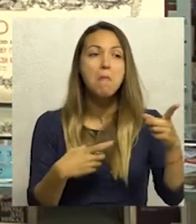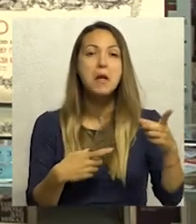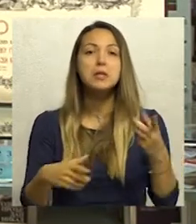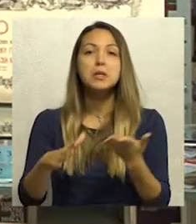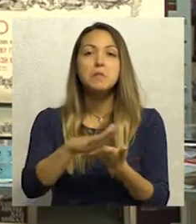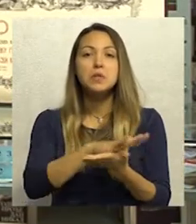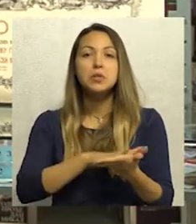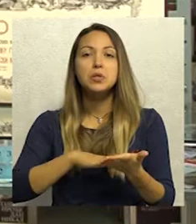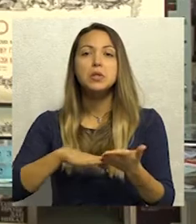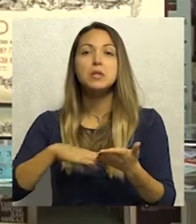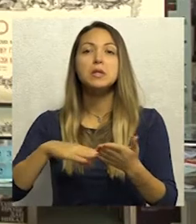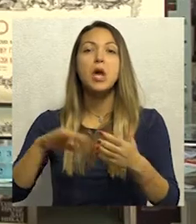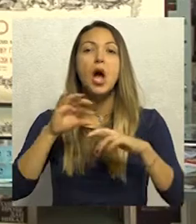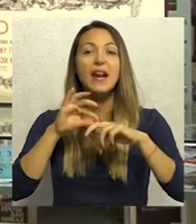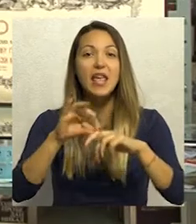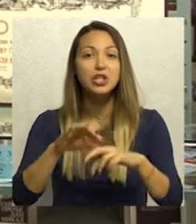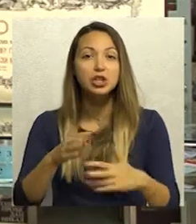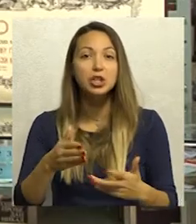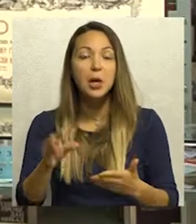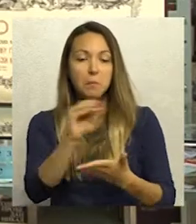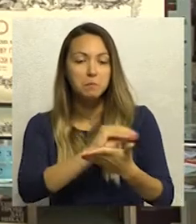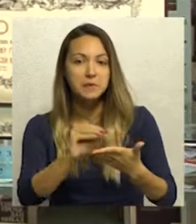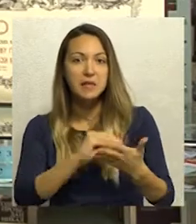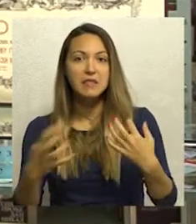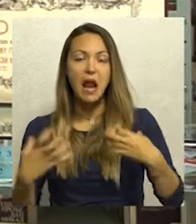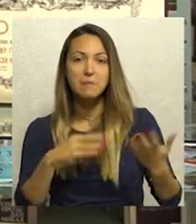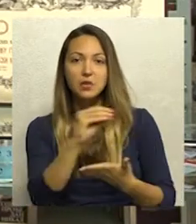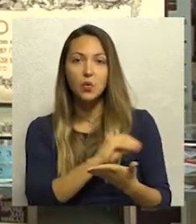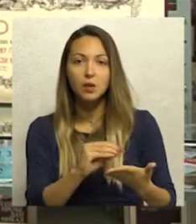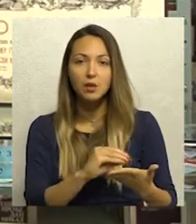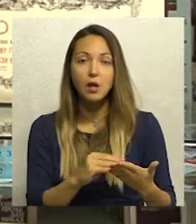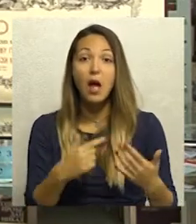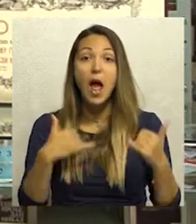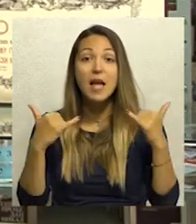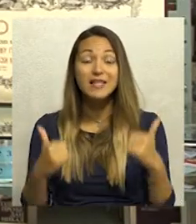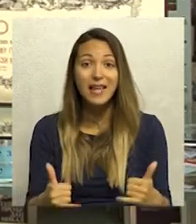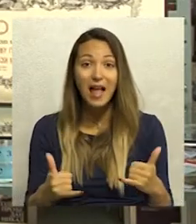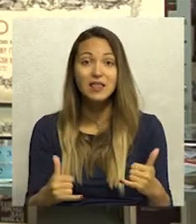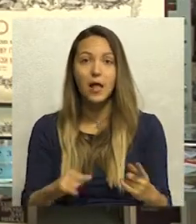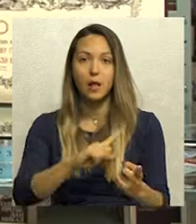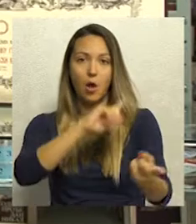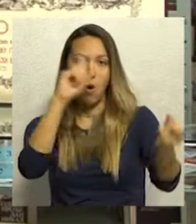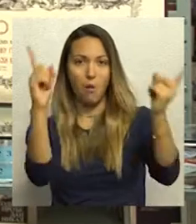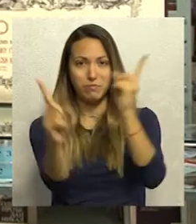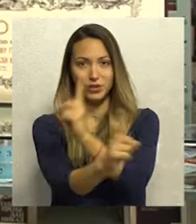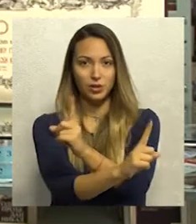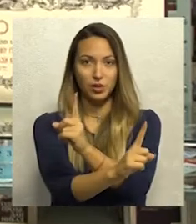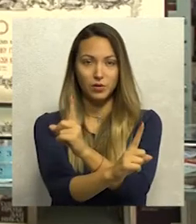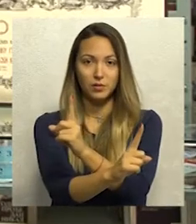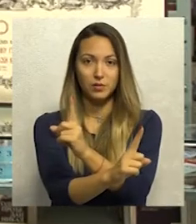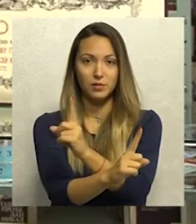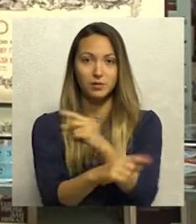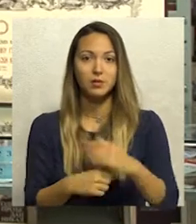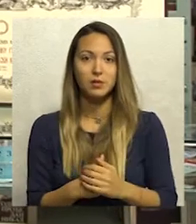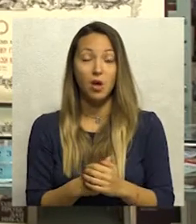je upisanje dramskog teksta, a mi sada taj proces obrćemo. Ustanovivši da ovo